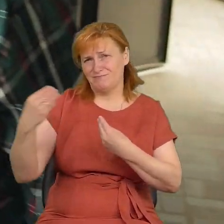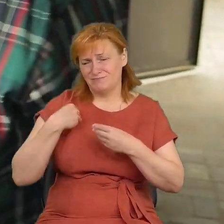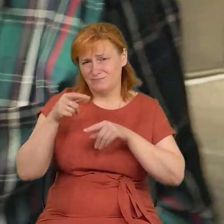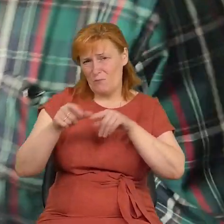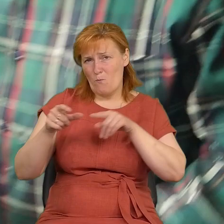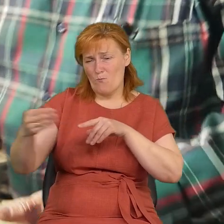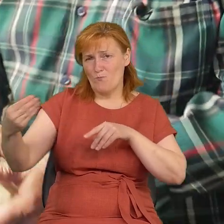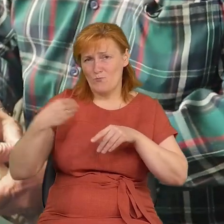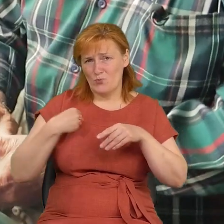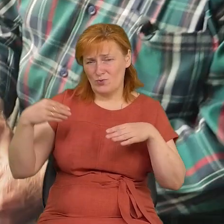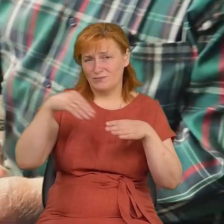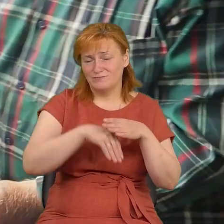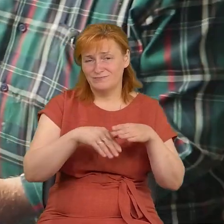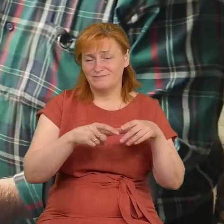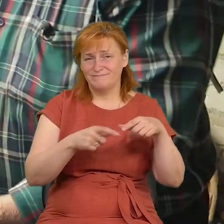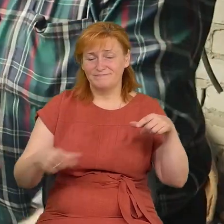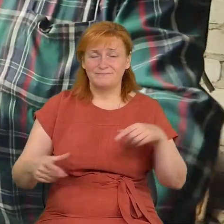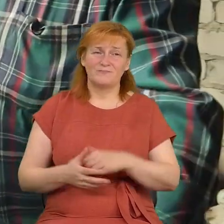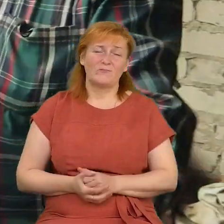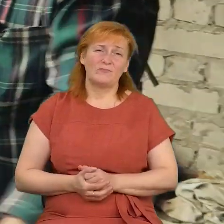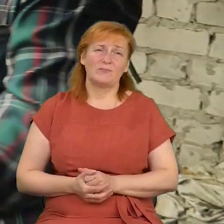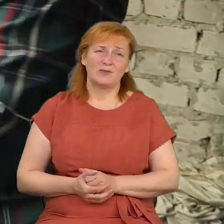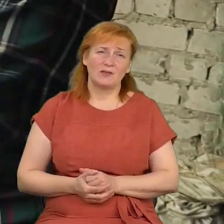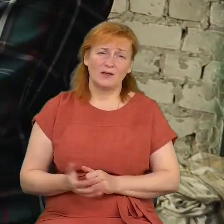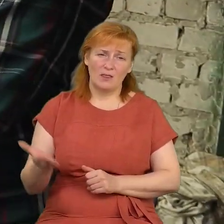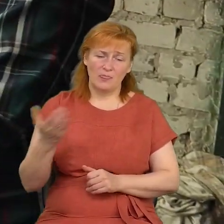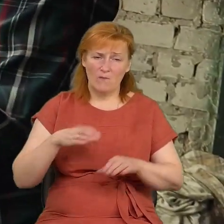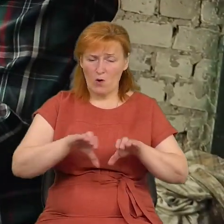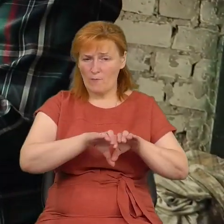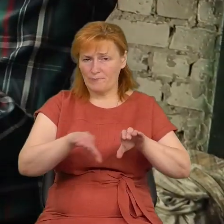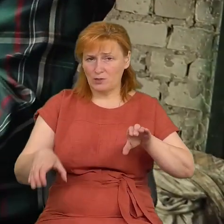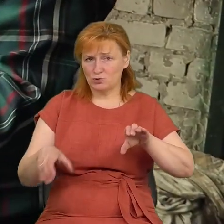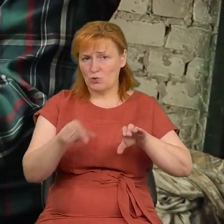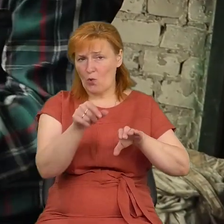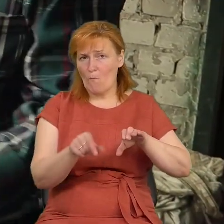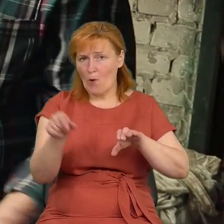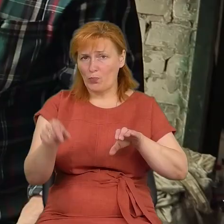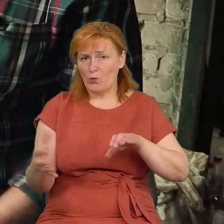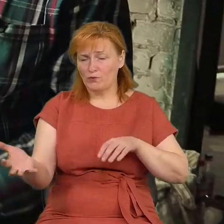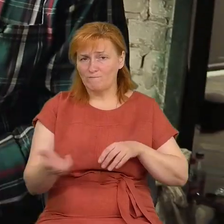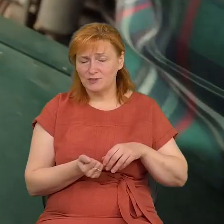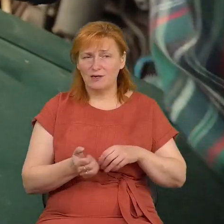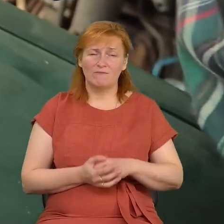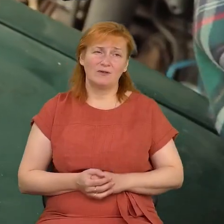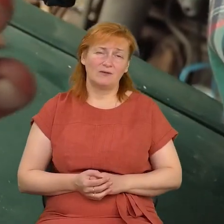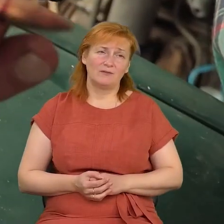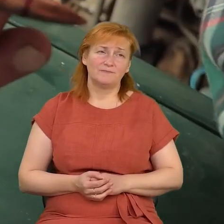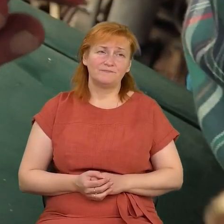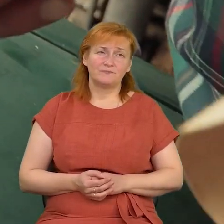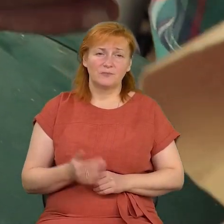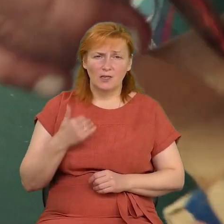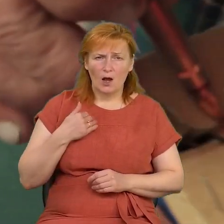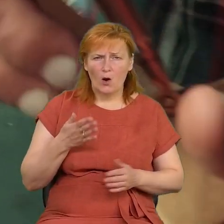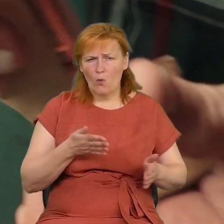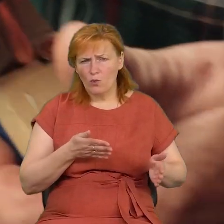картуза, кидає, рожок достає, тридцять потім, о, каже, дока, тепер герой. Та готувався